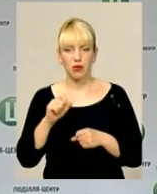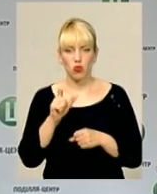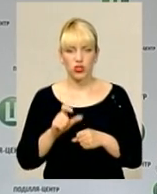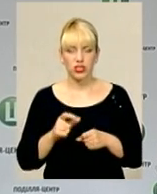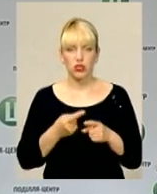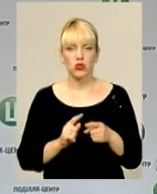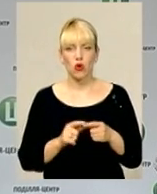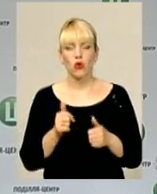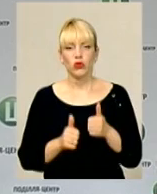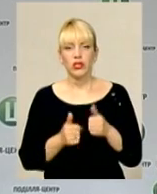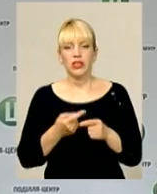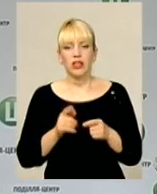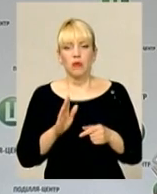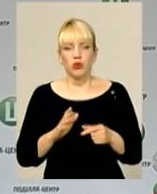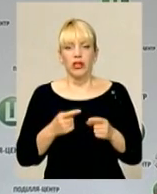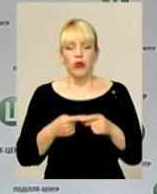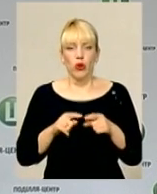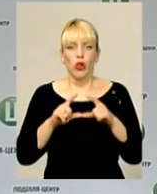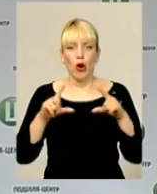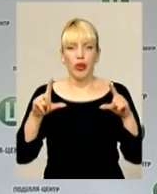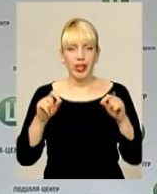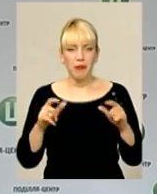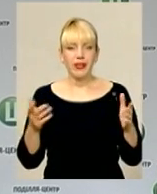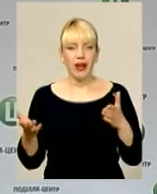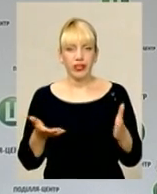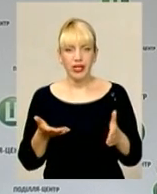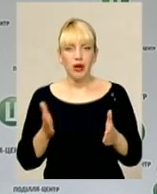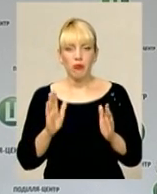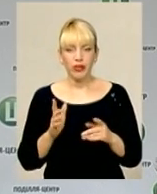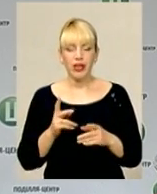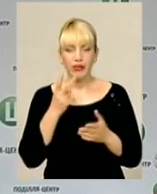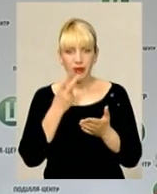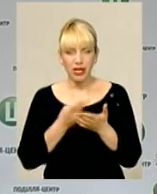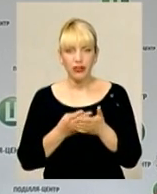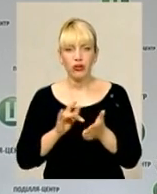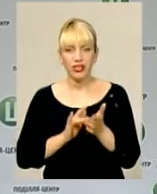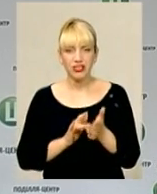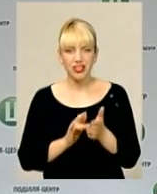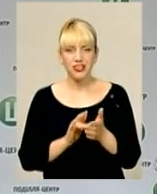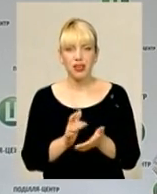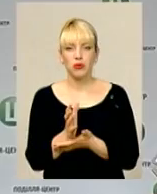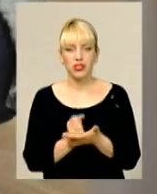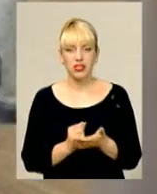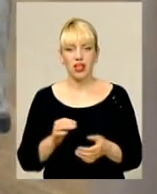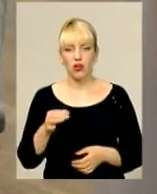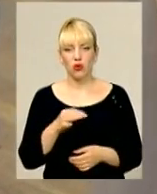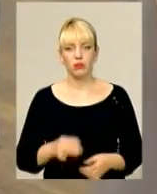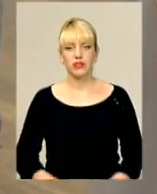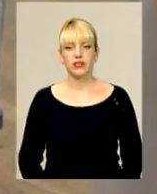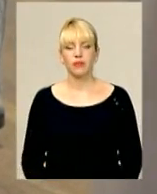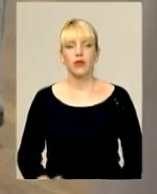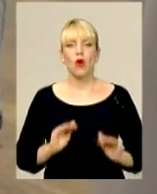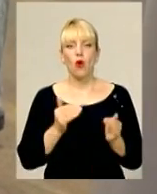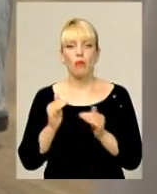цього конкурсу, це буде отой логотип, який буде відображати туристичний потенціал області. Обмежень